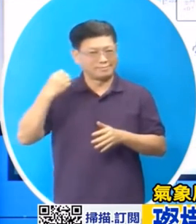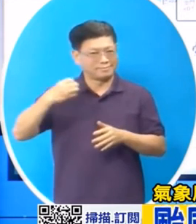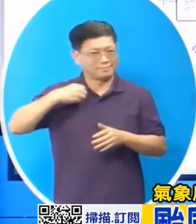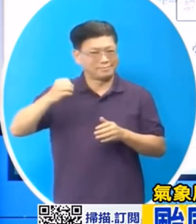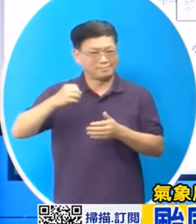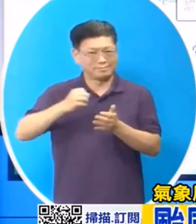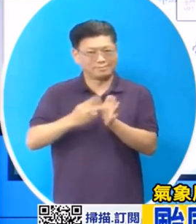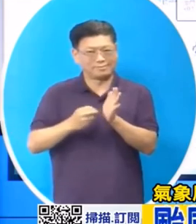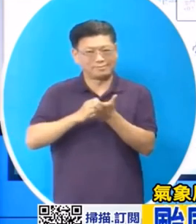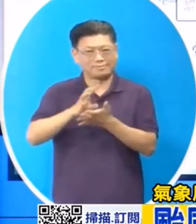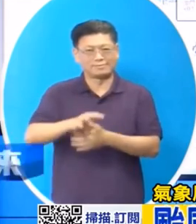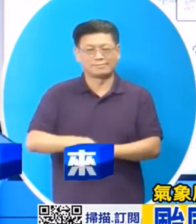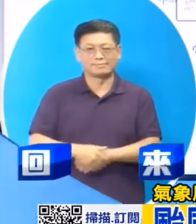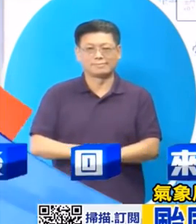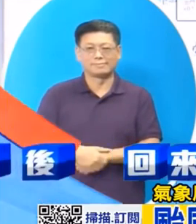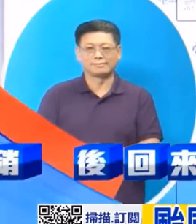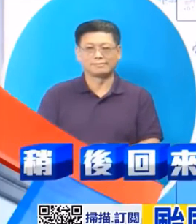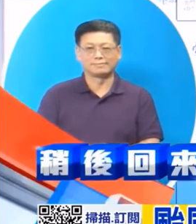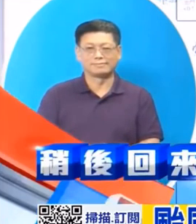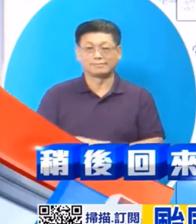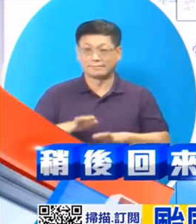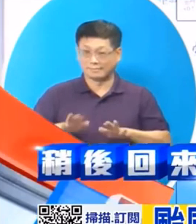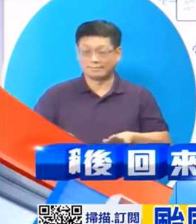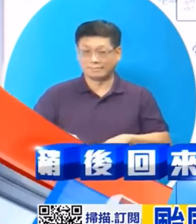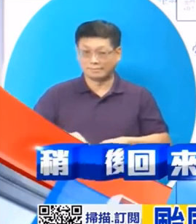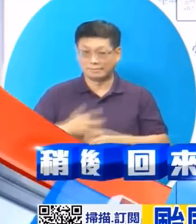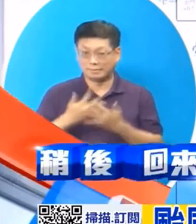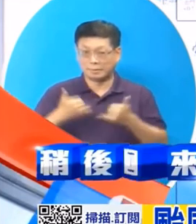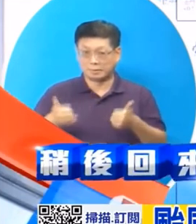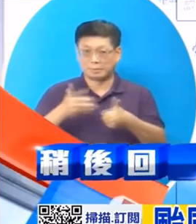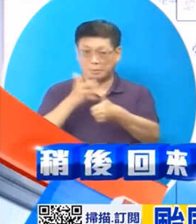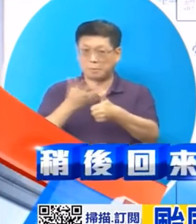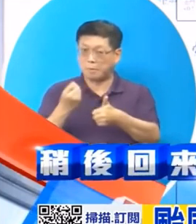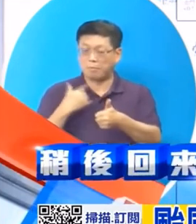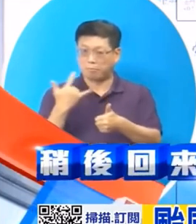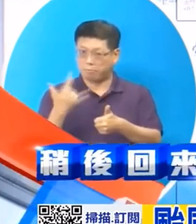的台风动态说明感谢看感谢感